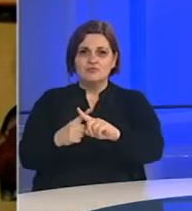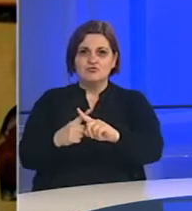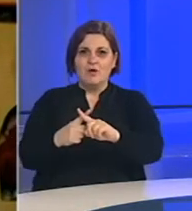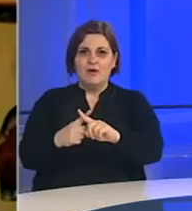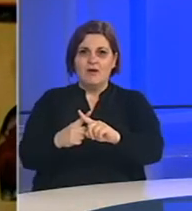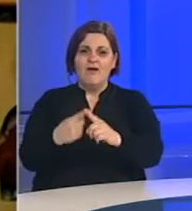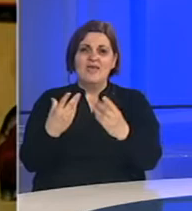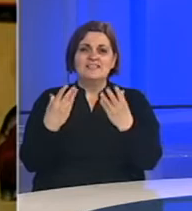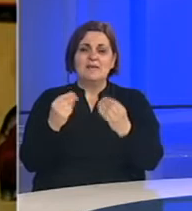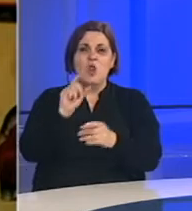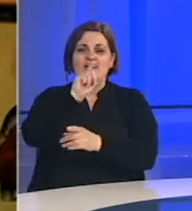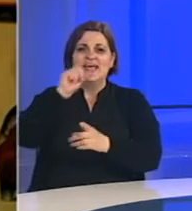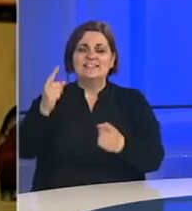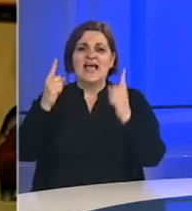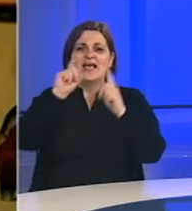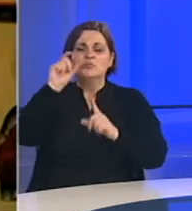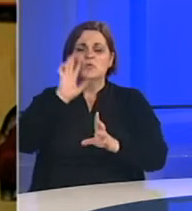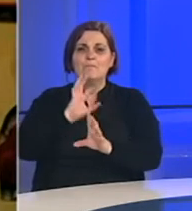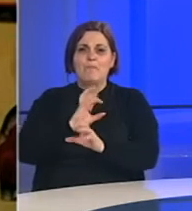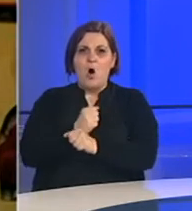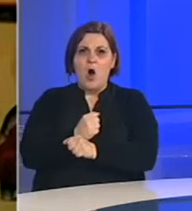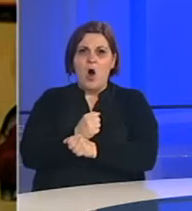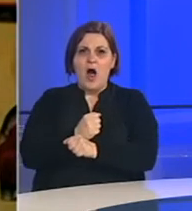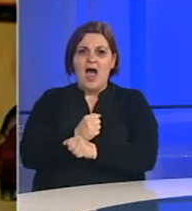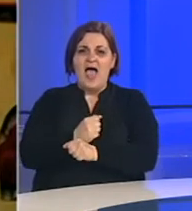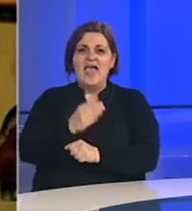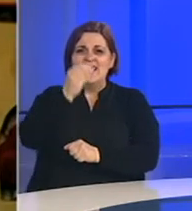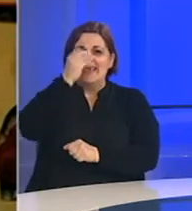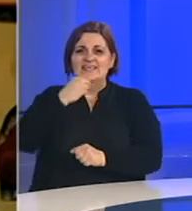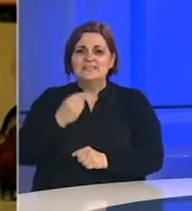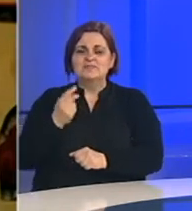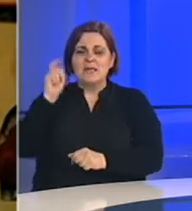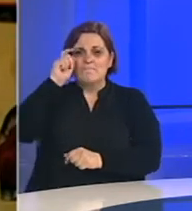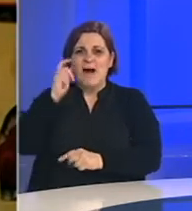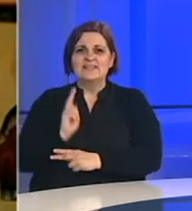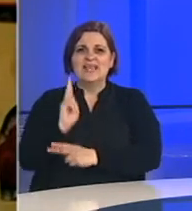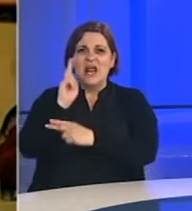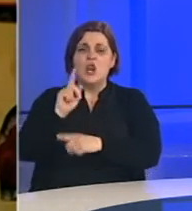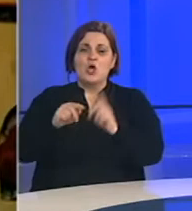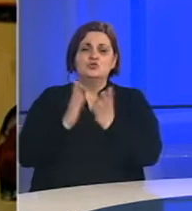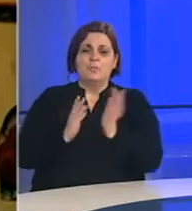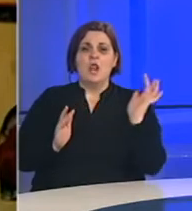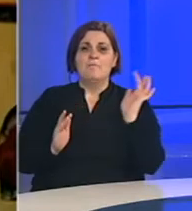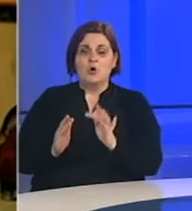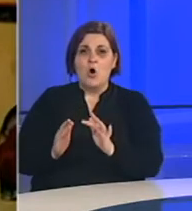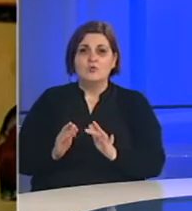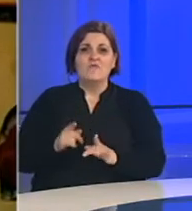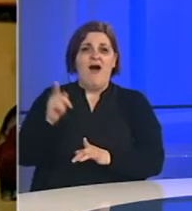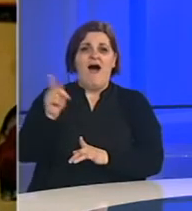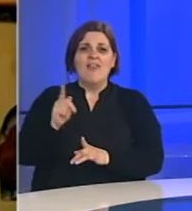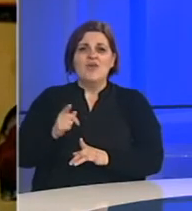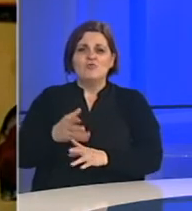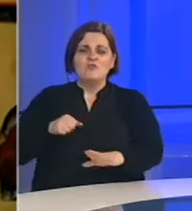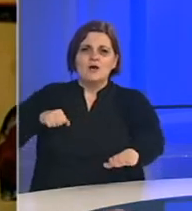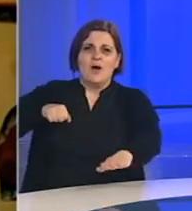Za mnove institucije kao Sud, BiH i Srpske stranke su glasale, neke su bile protiv, ali nije to nametnuto